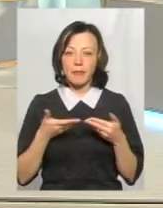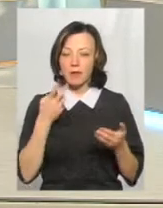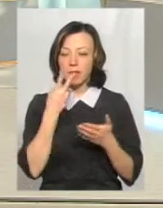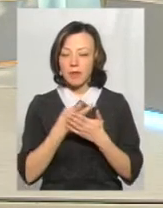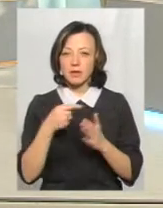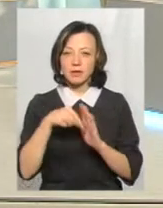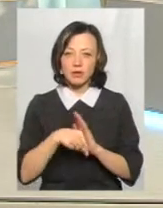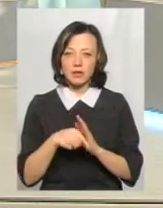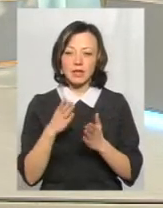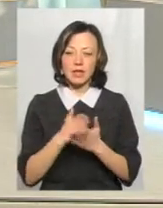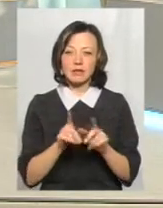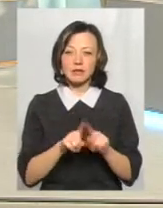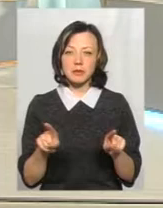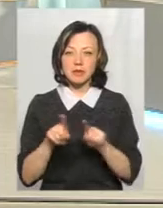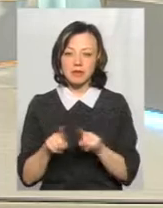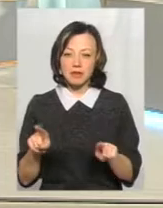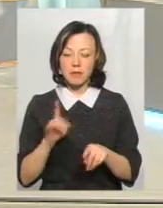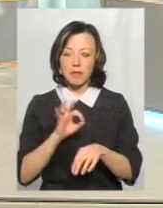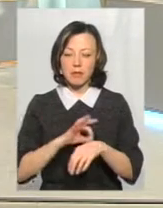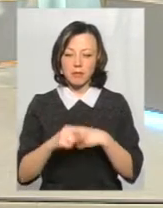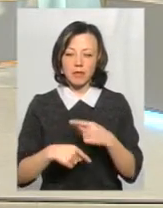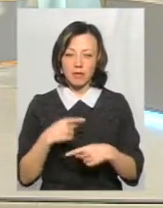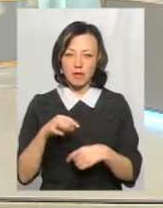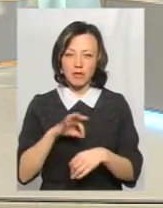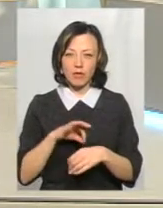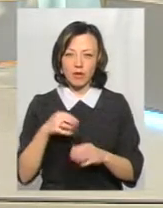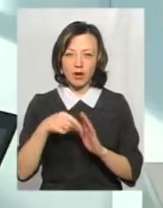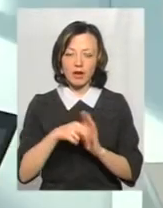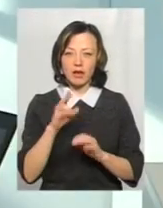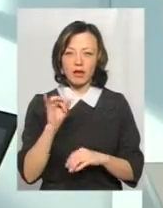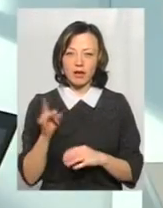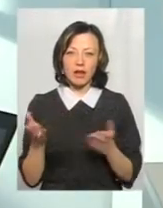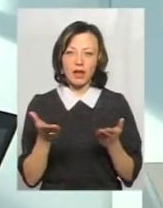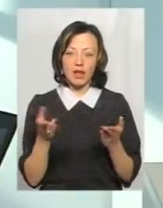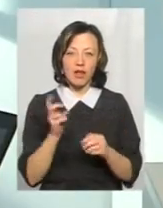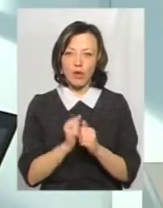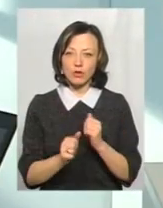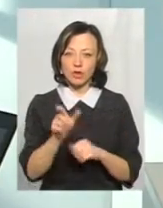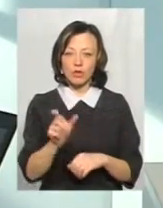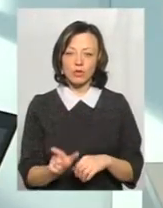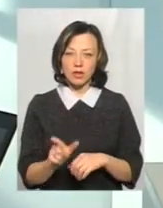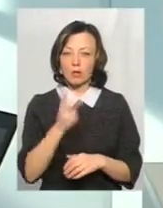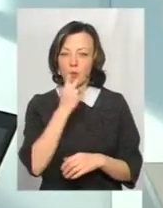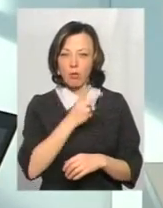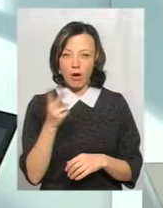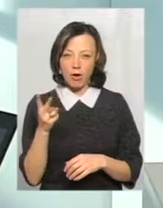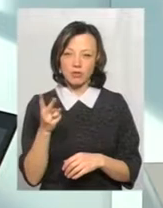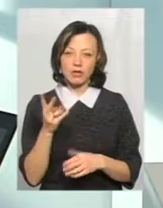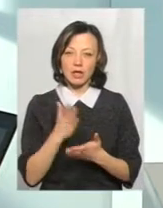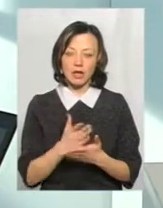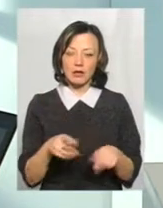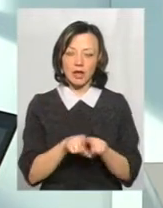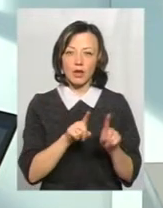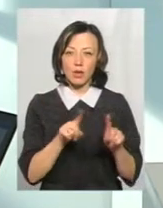симптоми, там є специфічні патогноманічні симптоми для кору, які не кожна людина побачує. Є такі